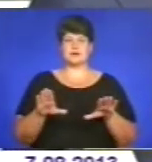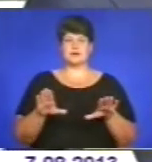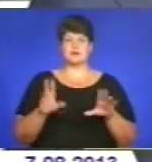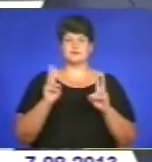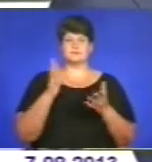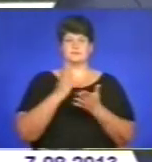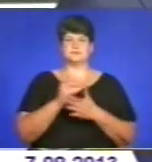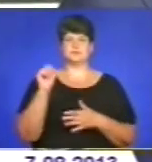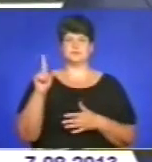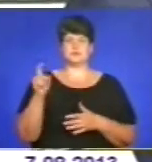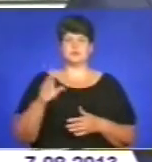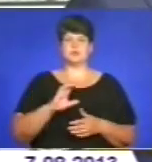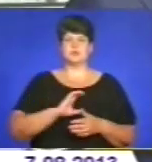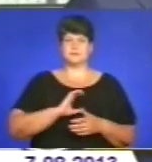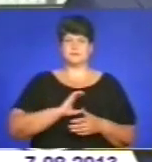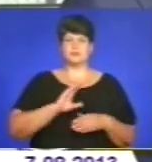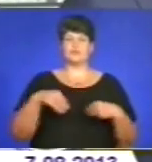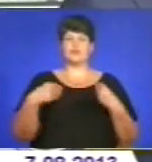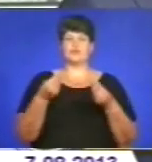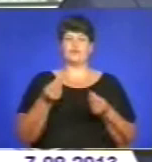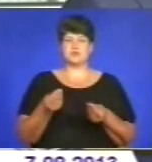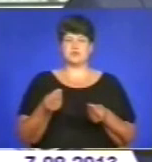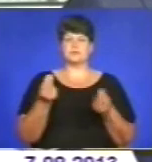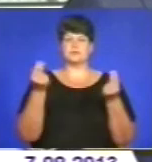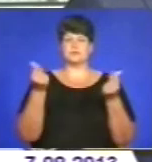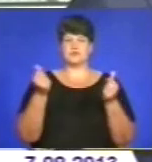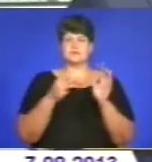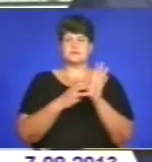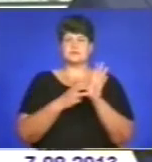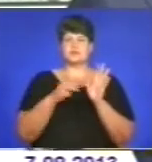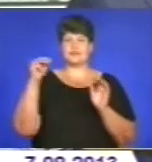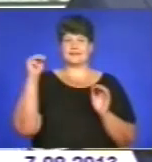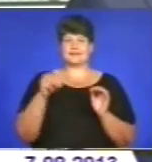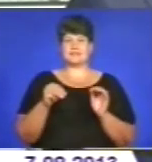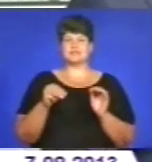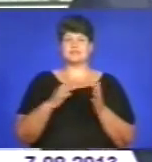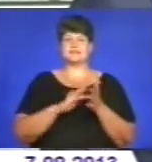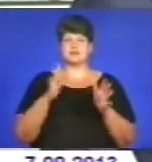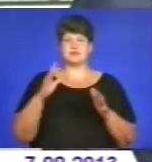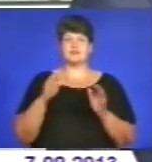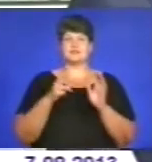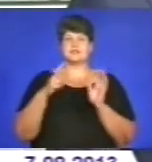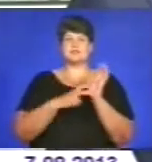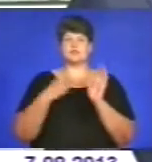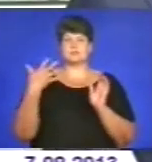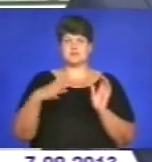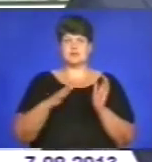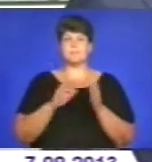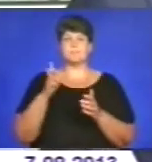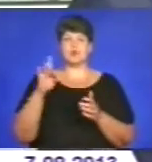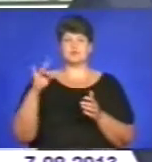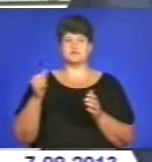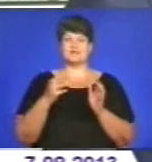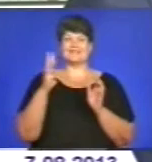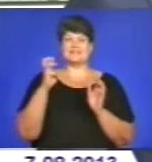золотих медалей буде виплачено визначення по 800 тисяч, серебряне – 550 тисяч, бронзове – 380